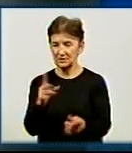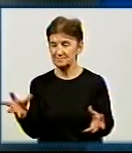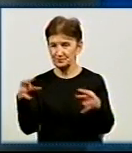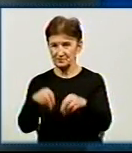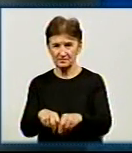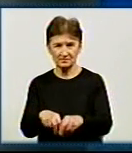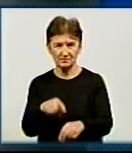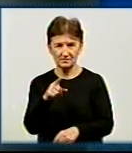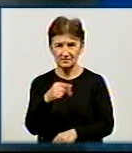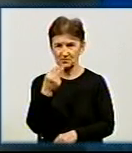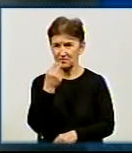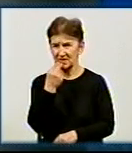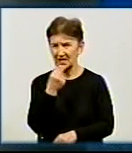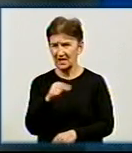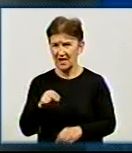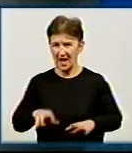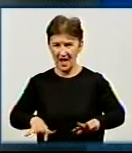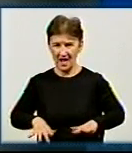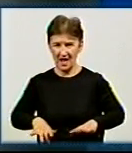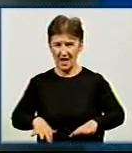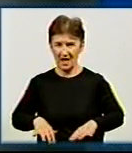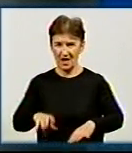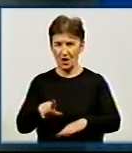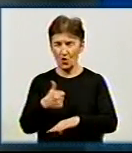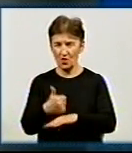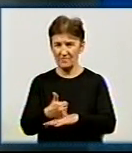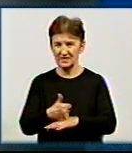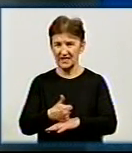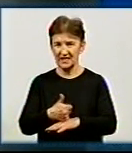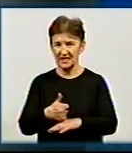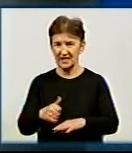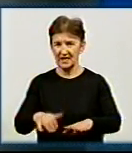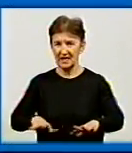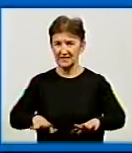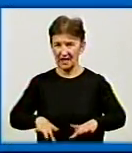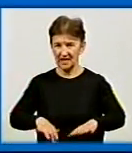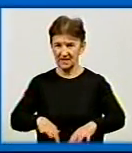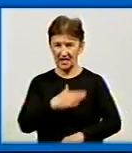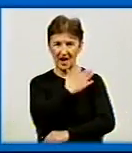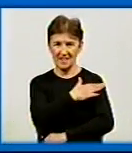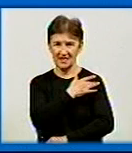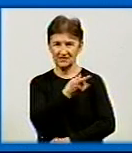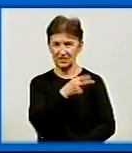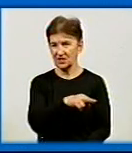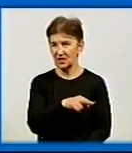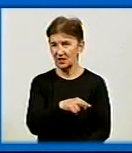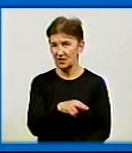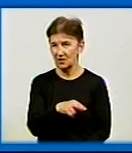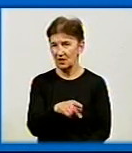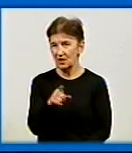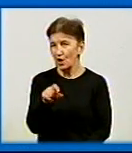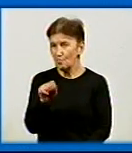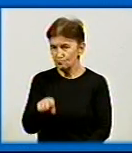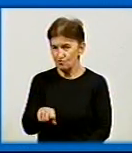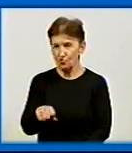тренер в ігрових видах спорту – Володимир Шаран, головний тренер ФК Олександрія. Може бути, принаймні, в наступному році, що